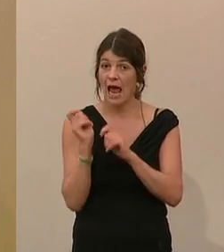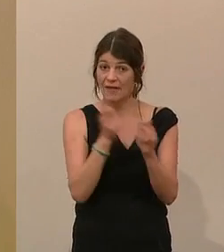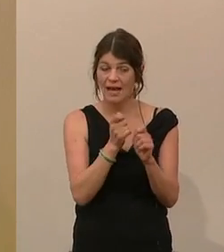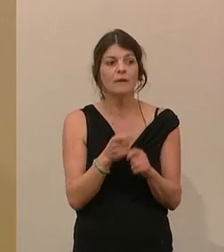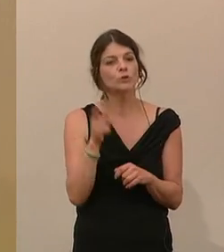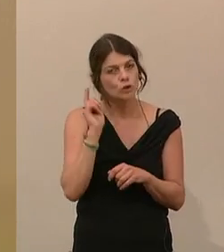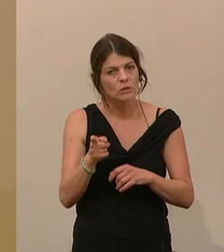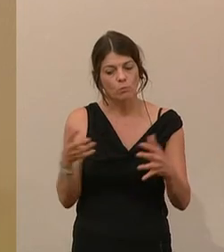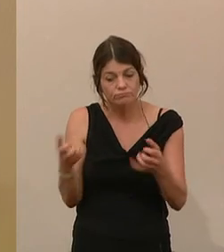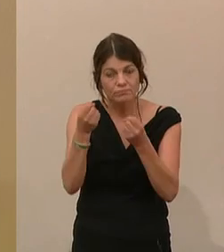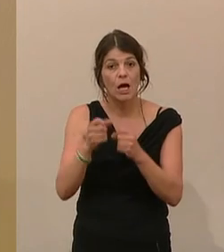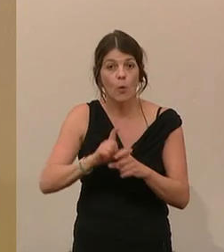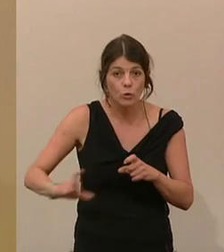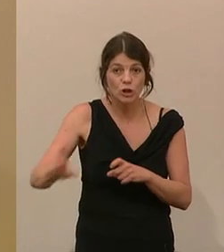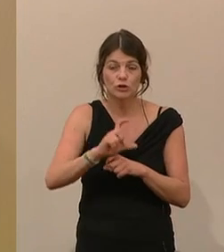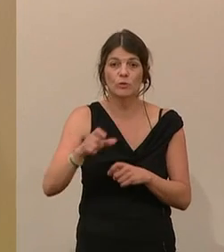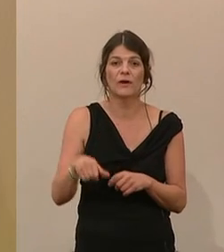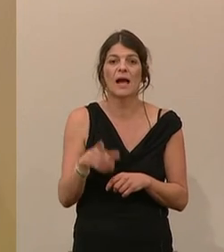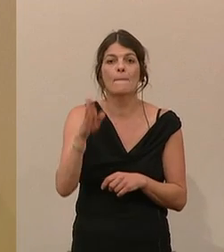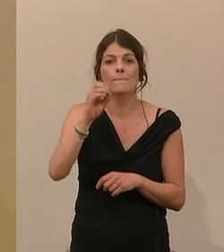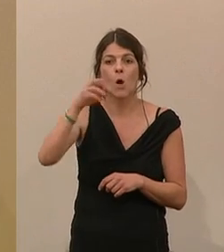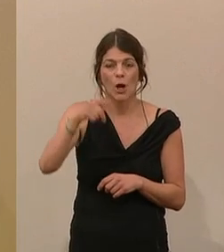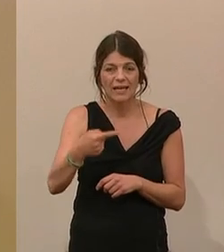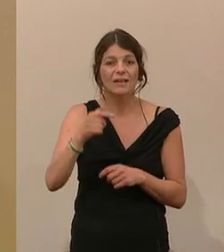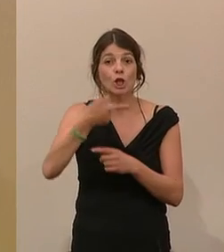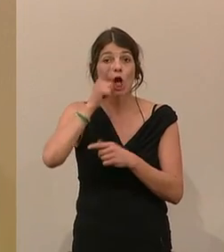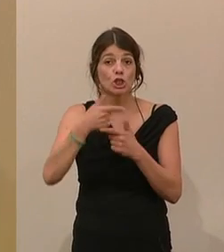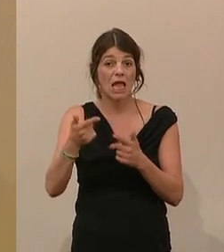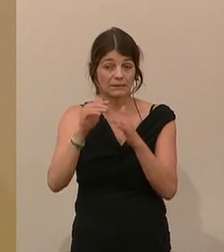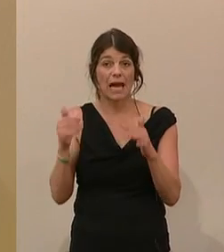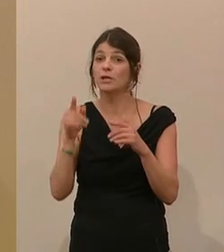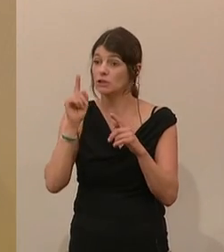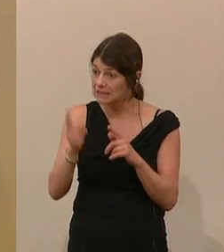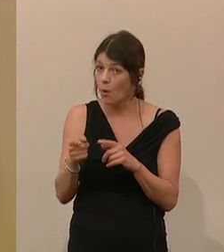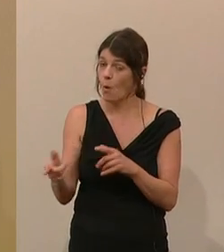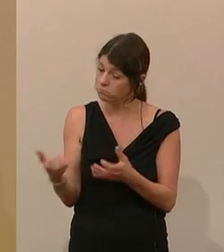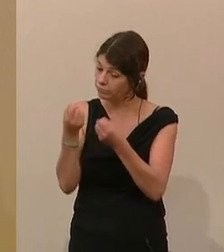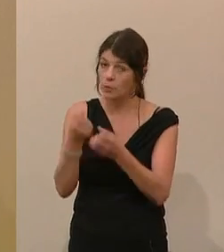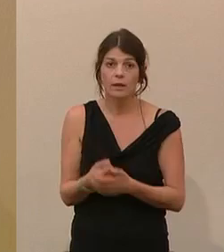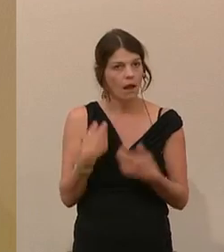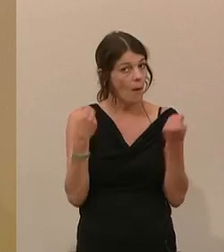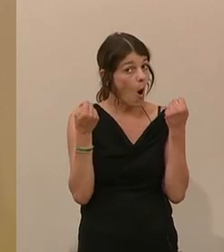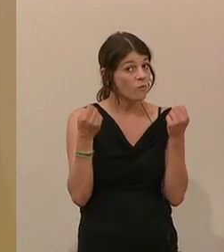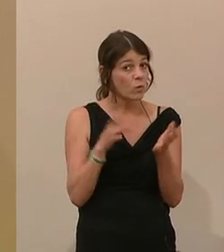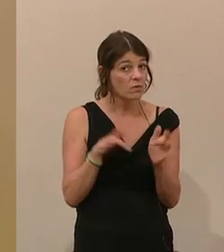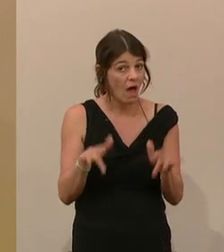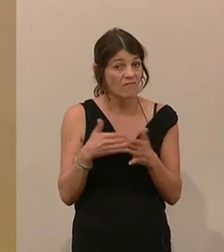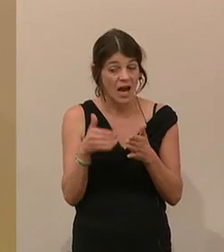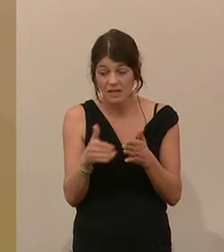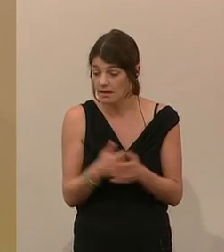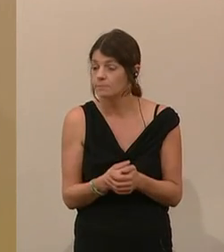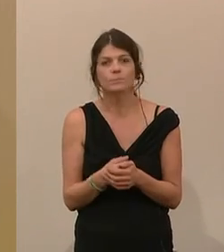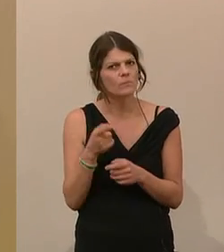Errichtung einer Unterstufe Borg in Deutschlandsberg eingebracht. Die Hoffnung besteht, dass mit der neuen